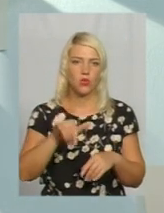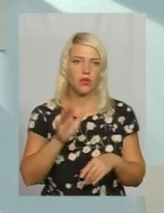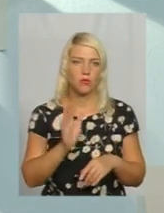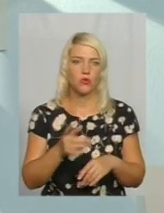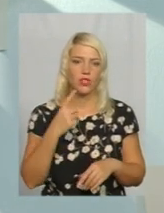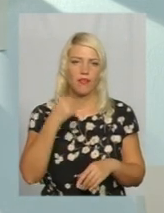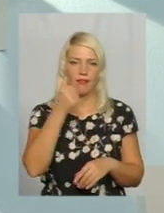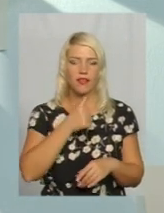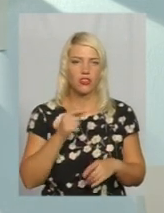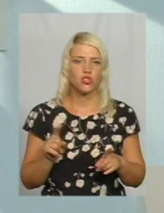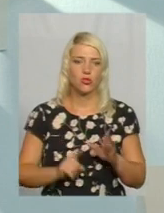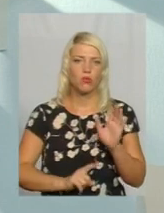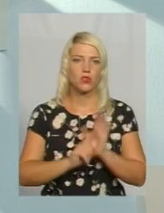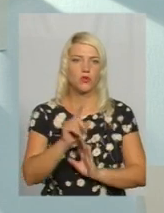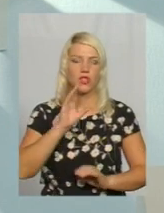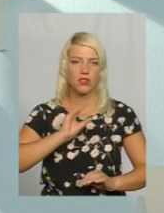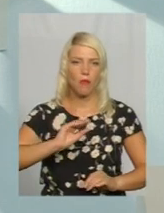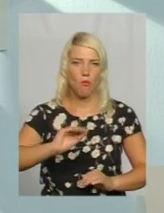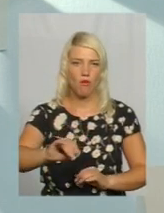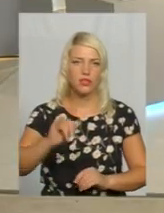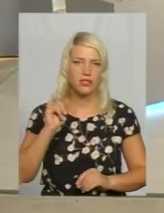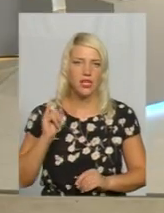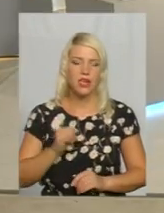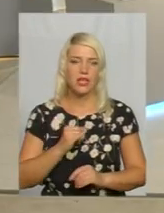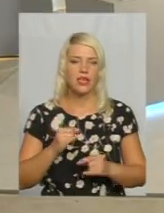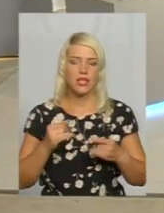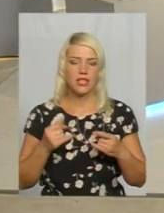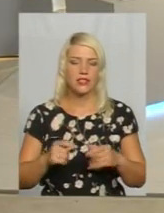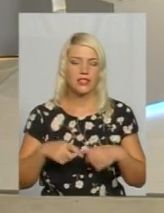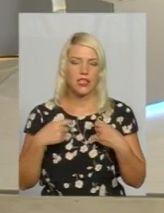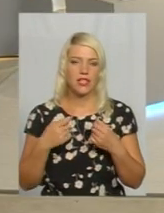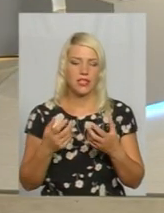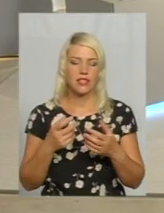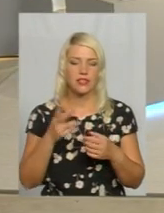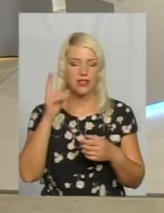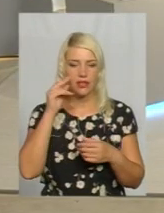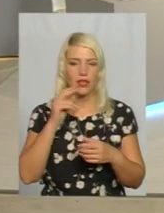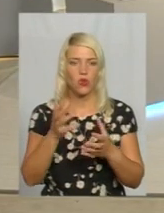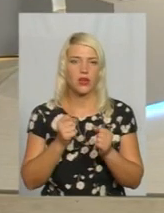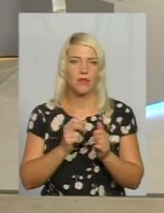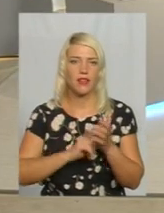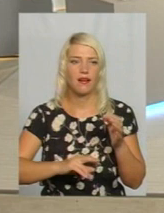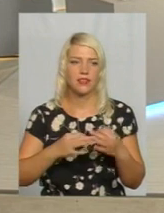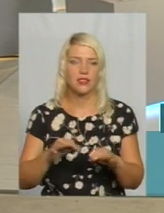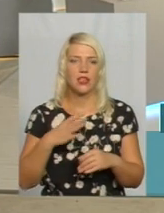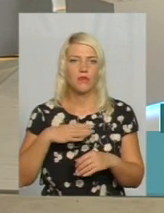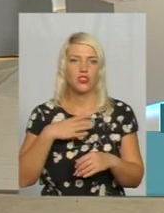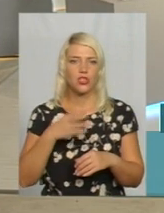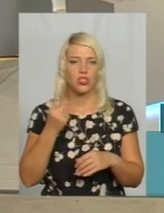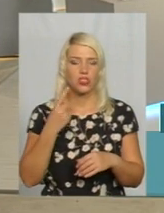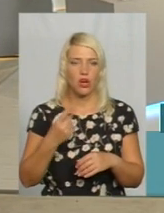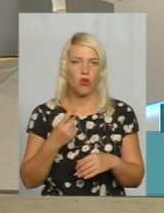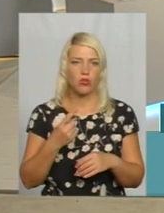рік на те, щоб розпочати мовлення з дати отримання ліцензії. Тому ми чекаємо ще на появу одного мовника